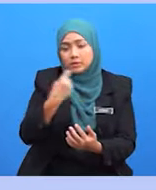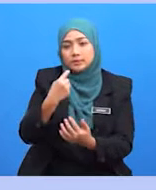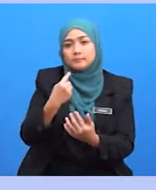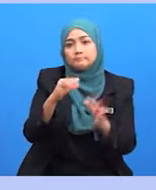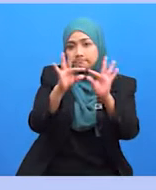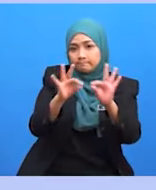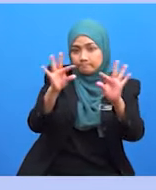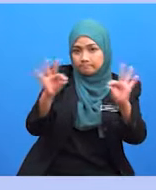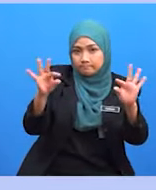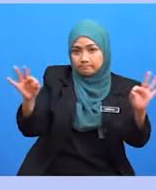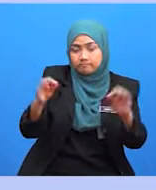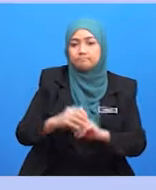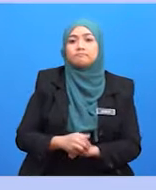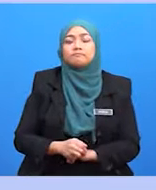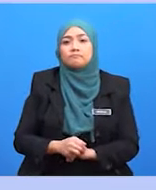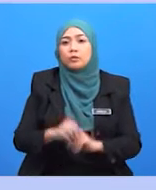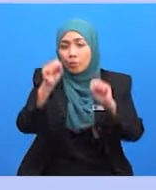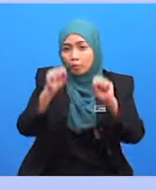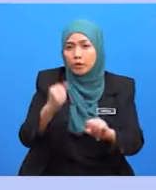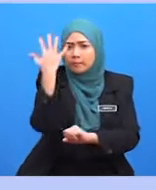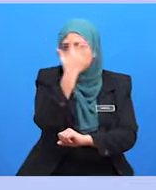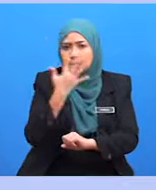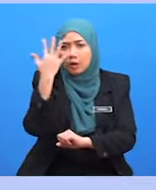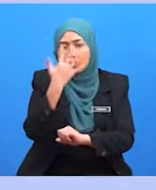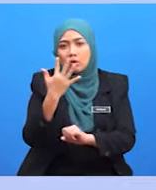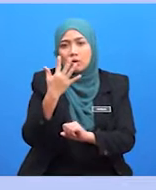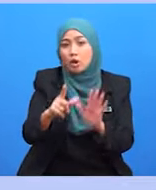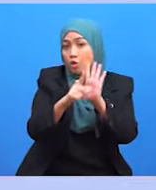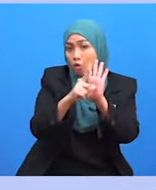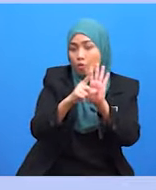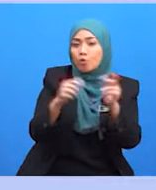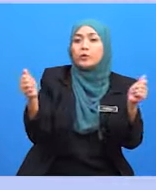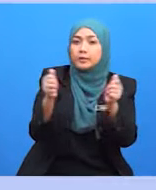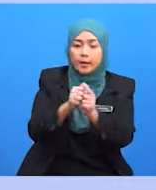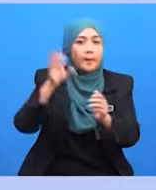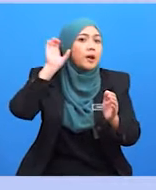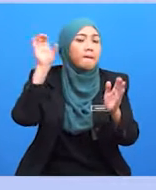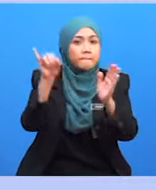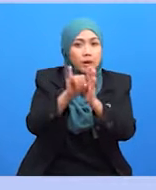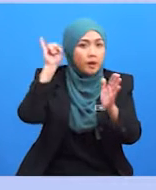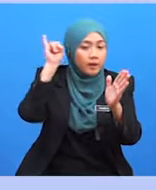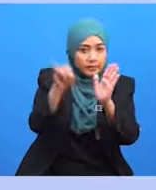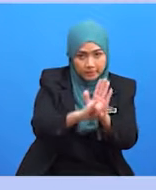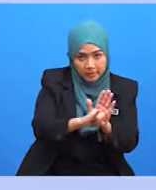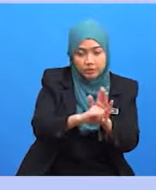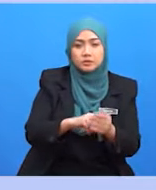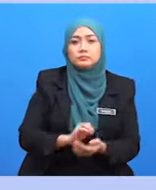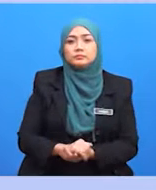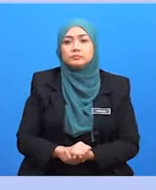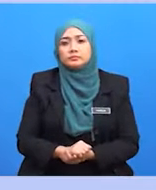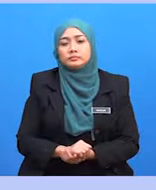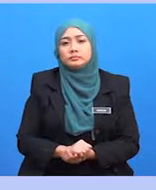Inilah masanya untuk mengabungkan teks dengan image. Jika logo anda berbentuk simbol seperti teks,